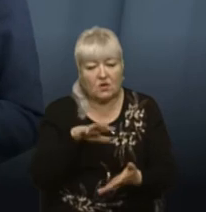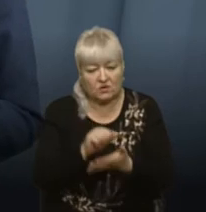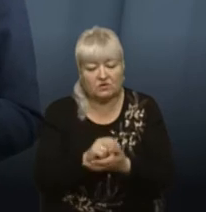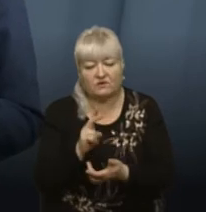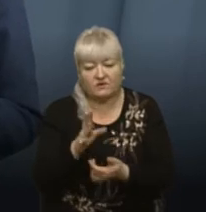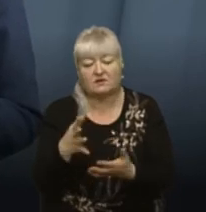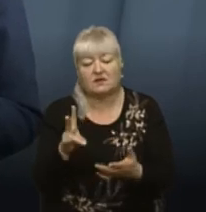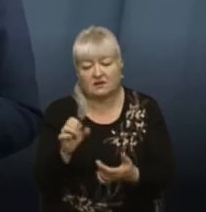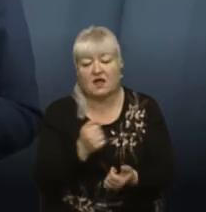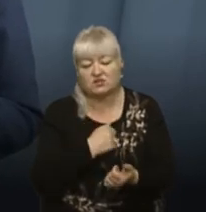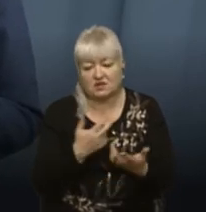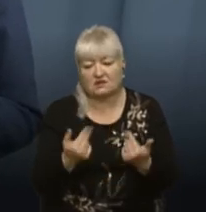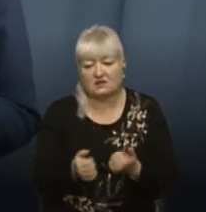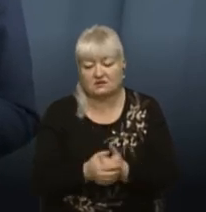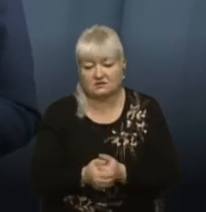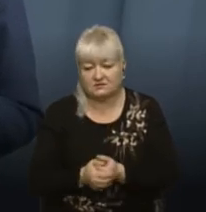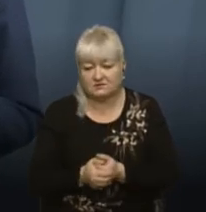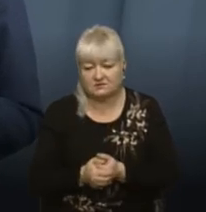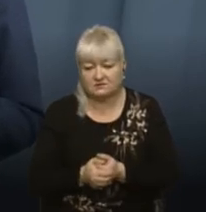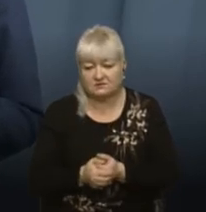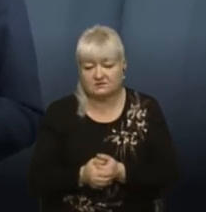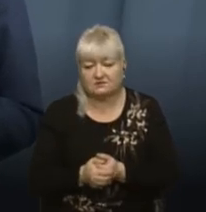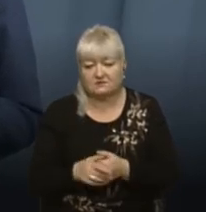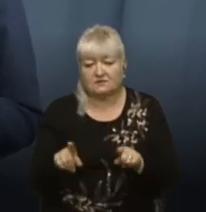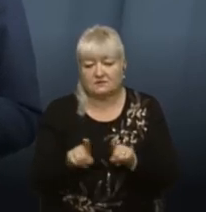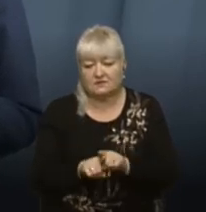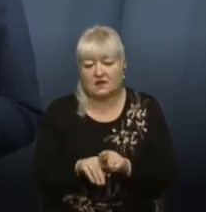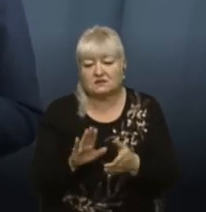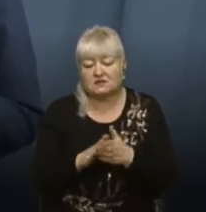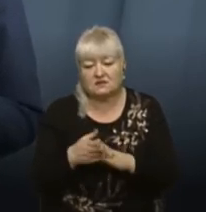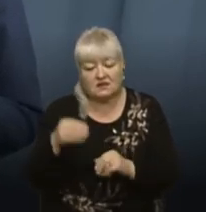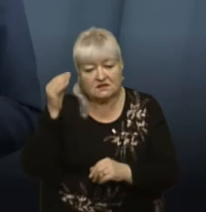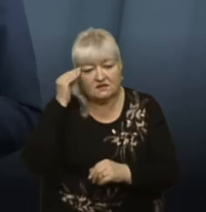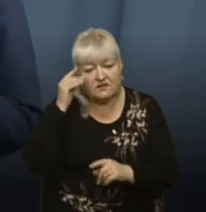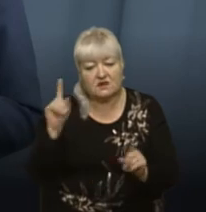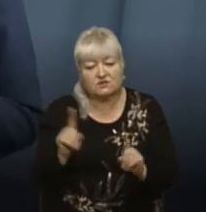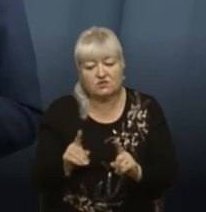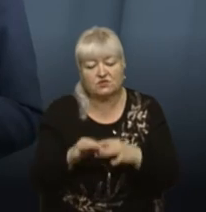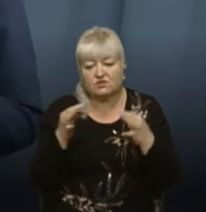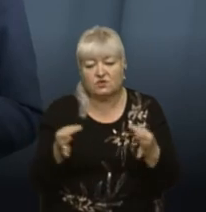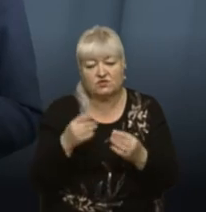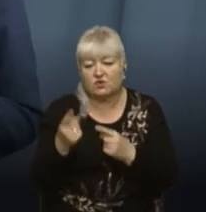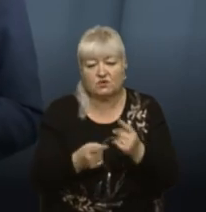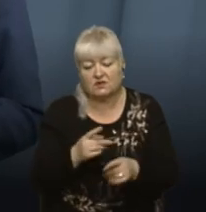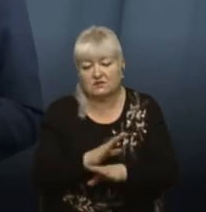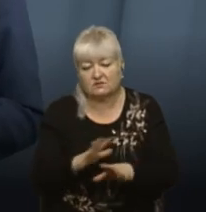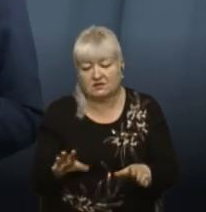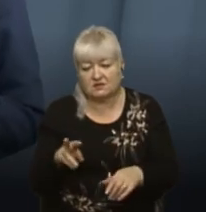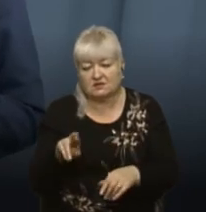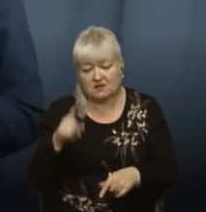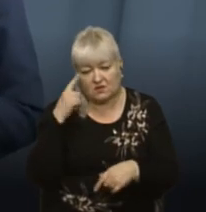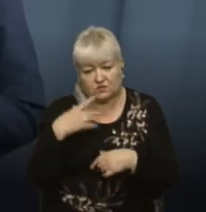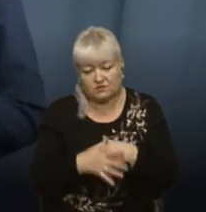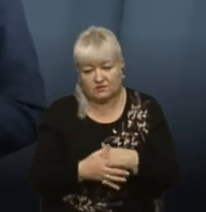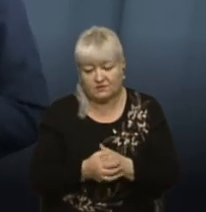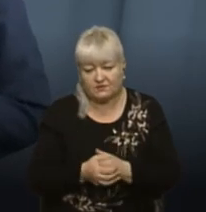Так, на жаль, так. Ну, так складається враження, що нічого не зміниться, я розумію. А